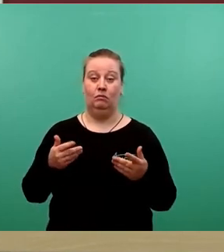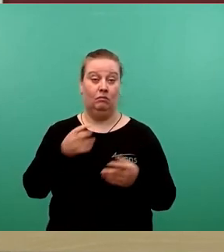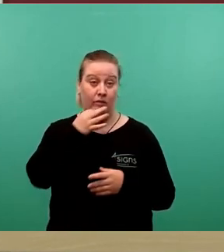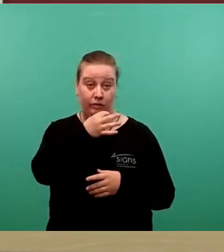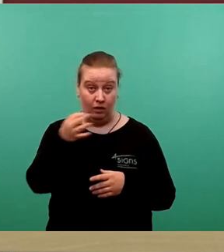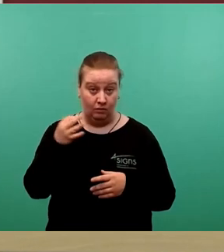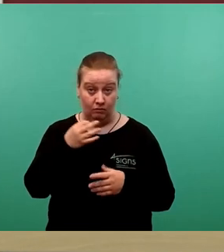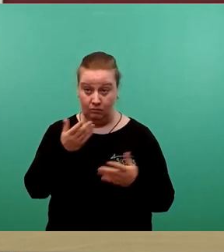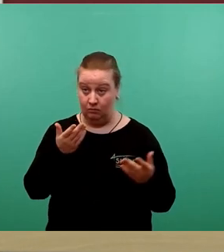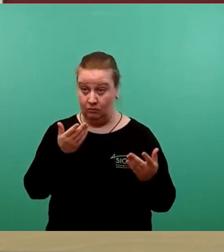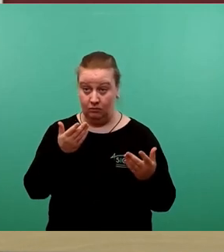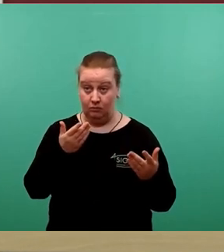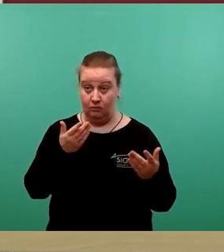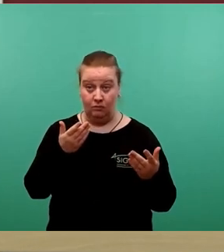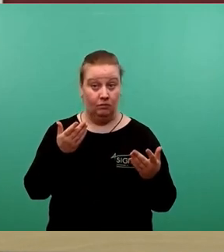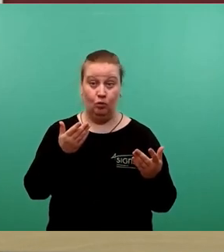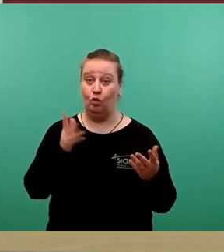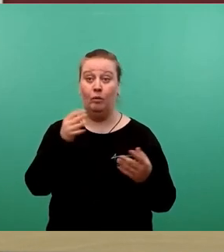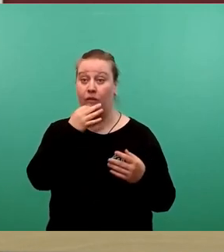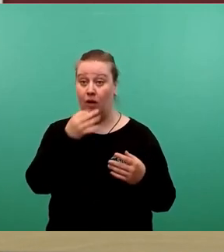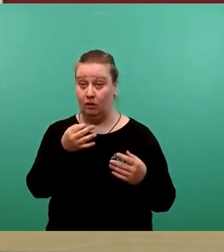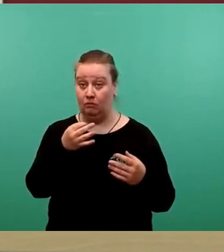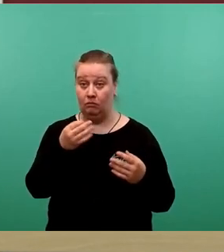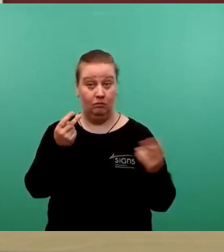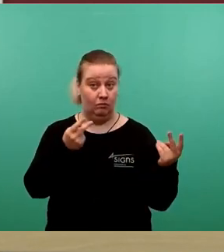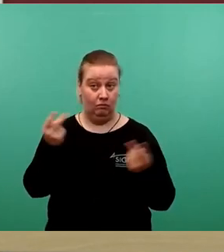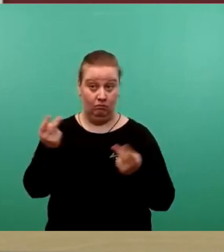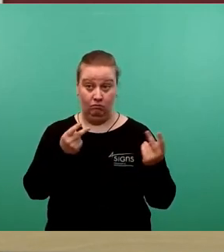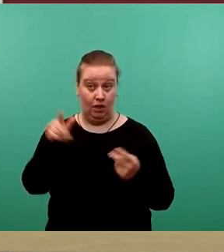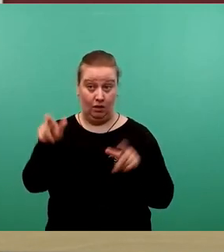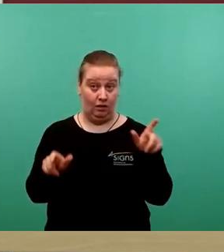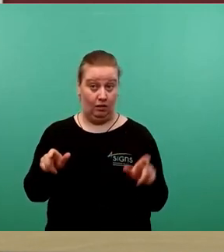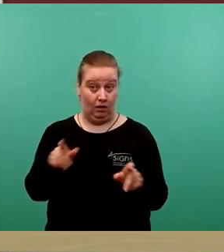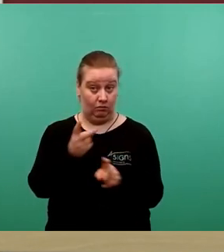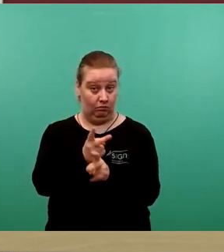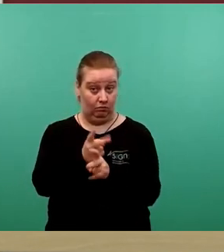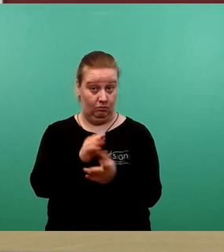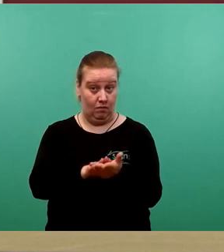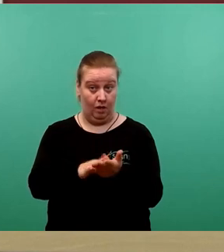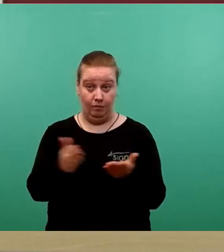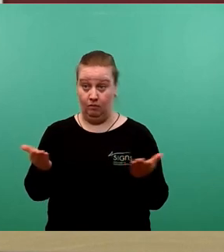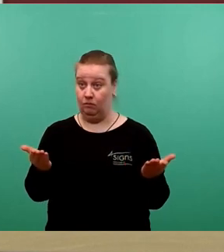davon aus, oder frage es nochmal ab, stehen beide Kandidatinnen weiterhin zur Verfügung?